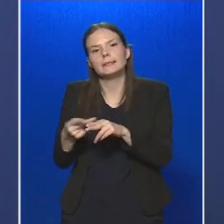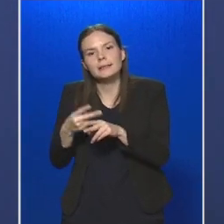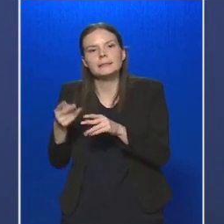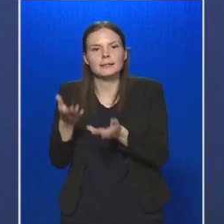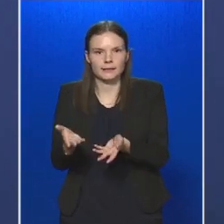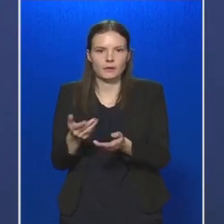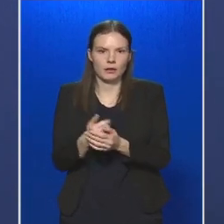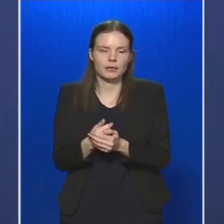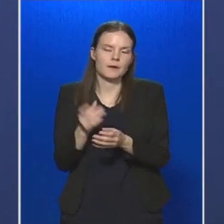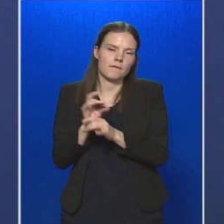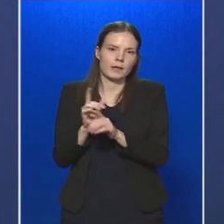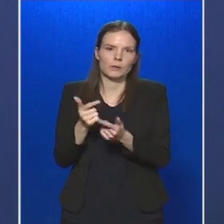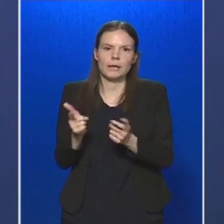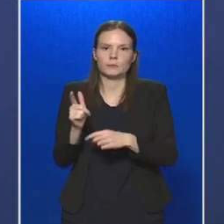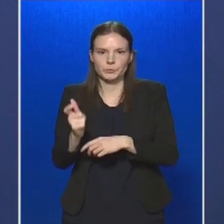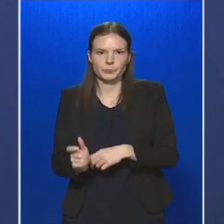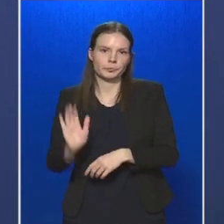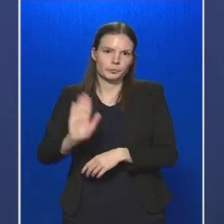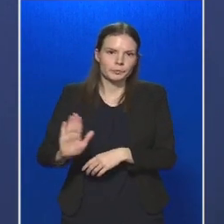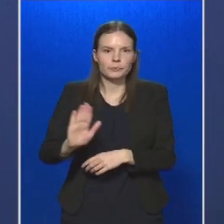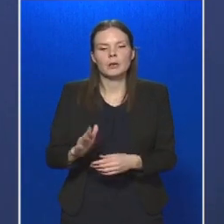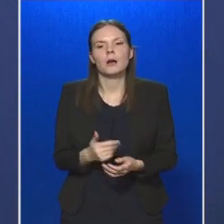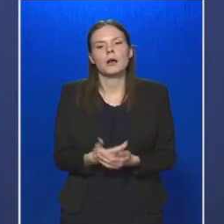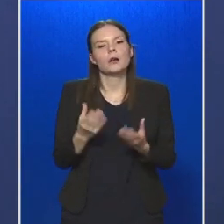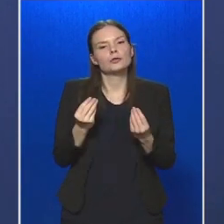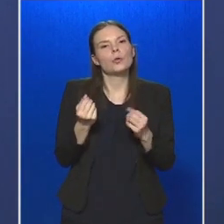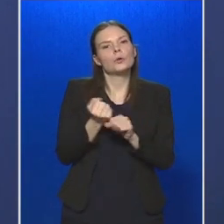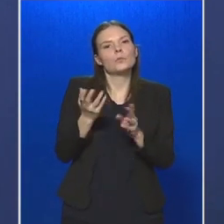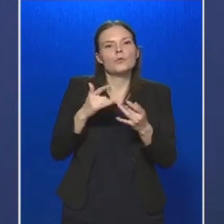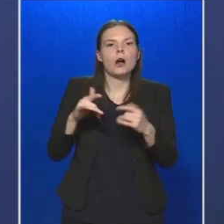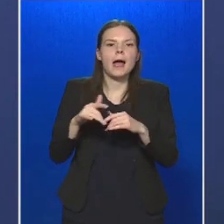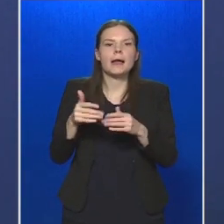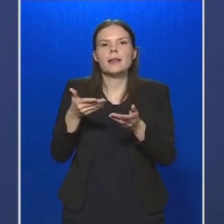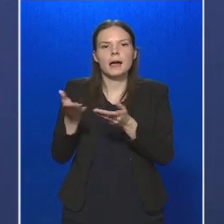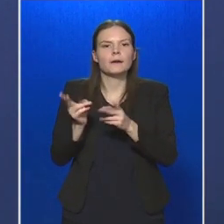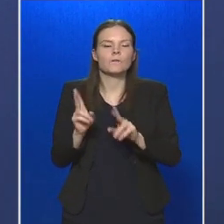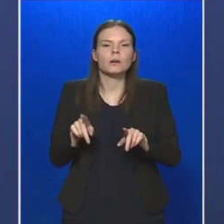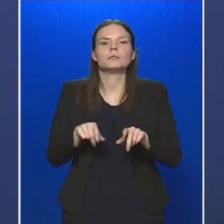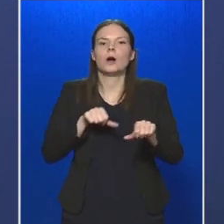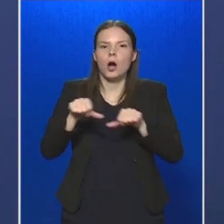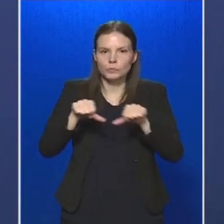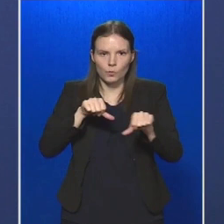és fertőtlenítsük. Számos munkahelyen kihelyezték az automata